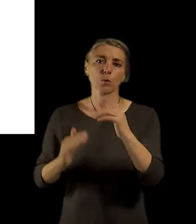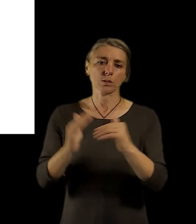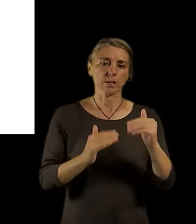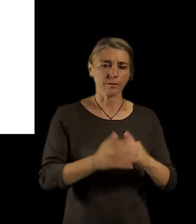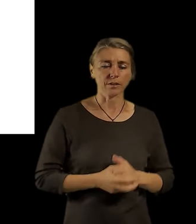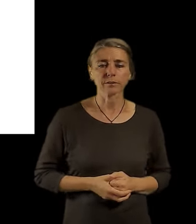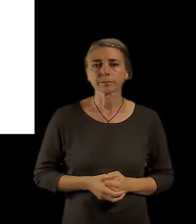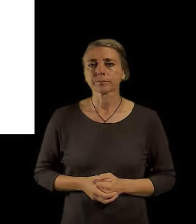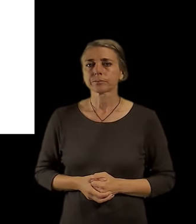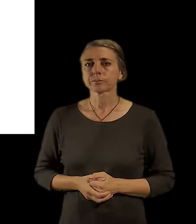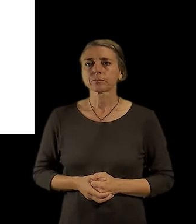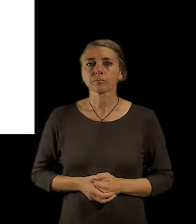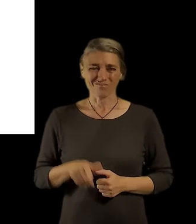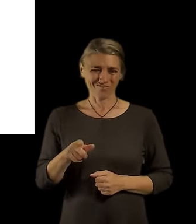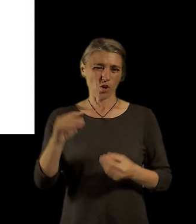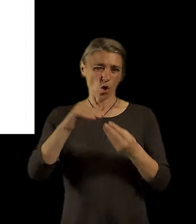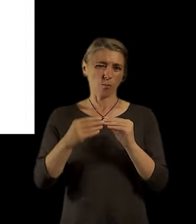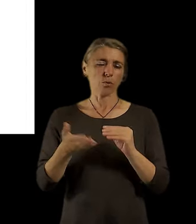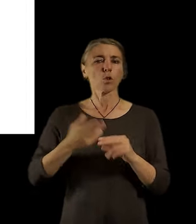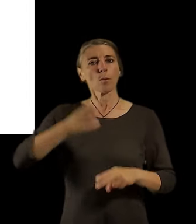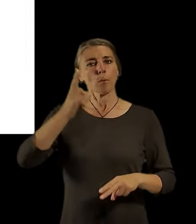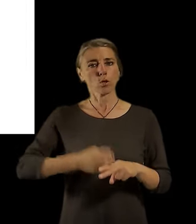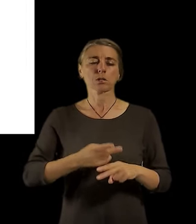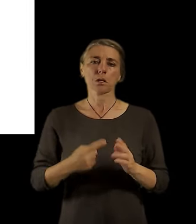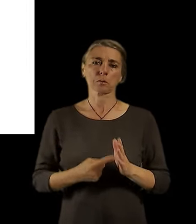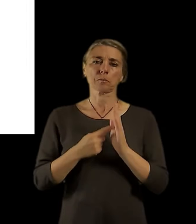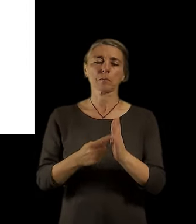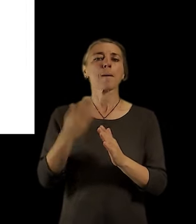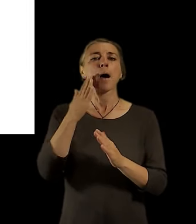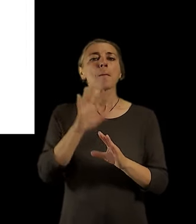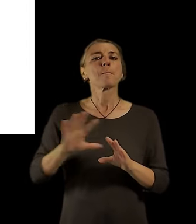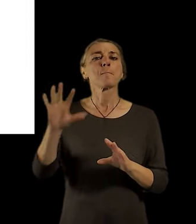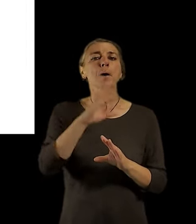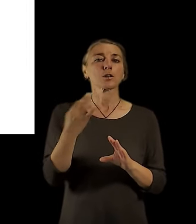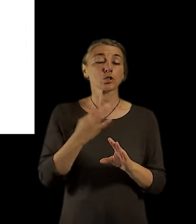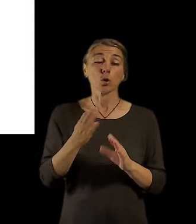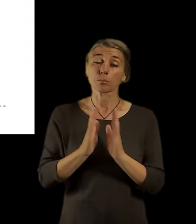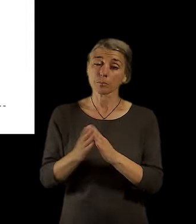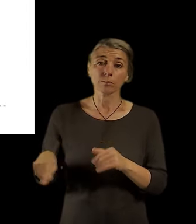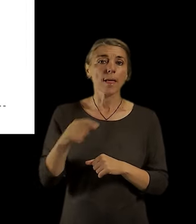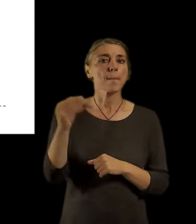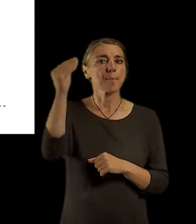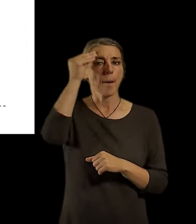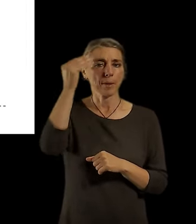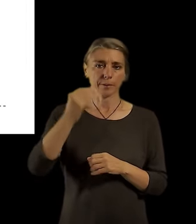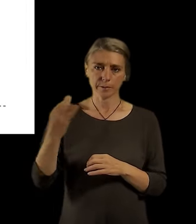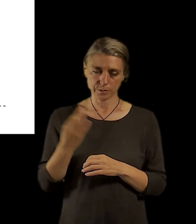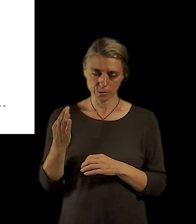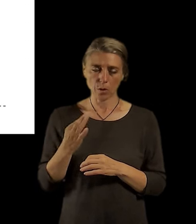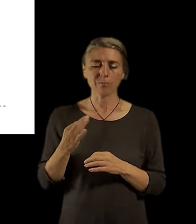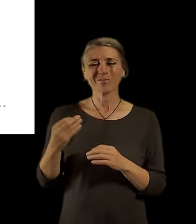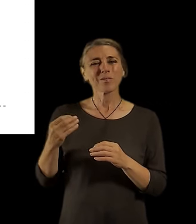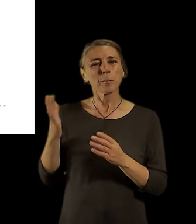To byl poslední typ vežené vybavenosti, které jsme vám analizovali. A co byste si měli odnést, co byste měli zapamatovat, nějaké hlavní závěry